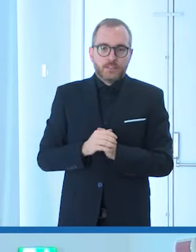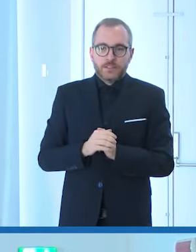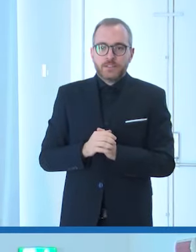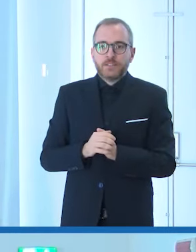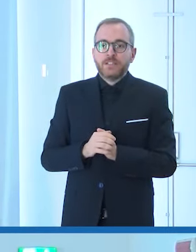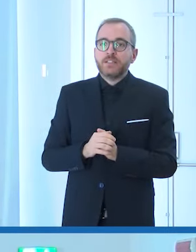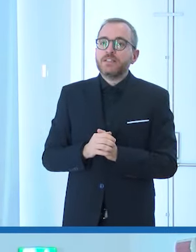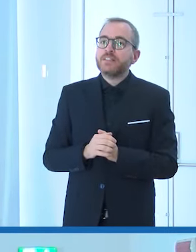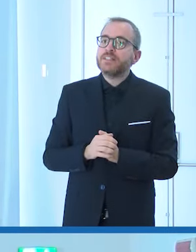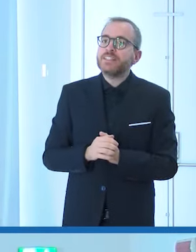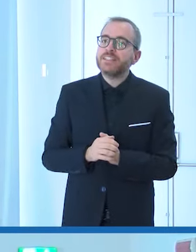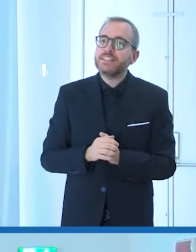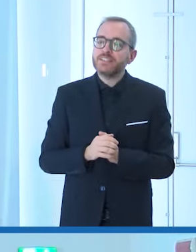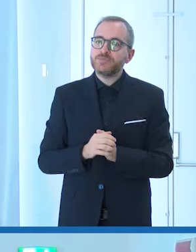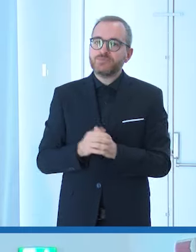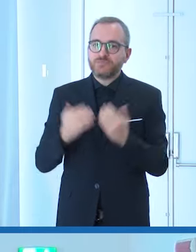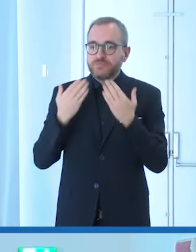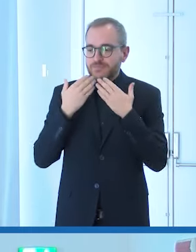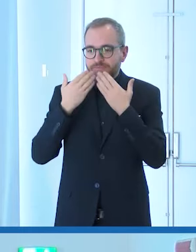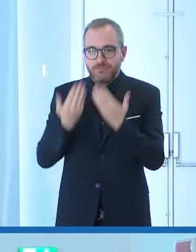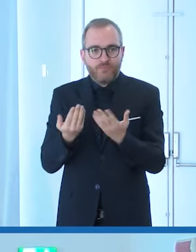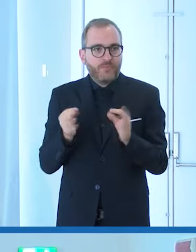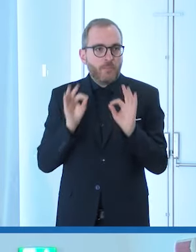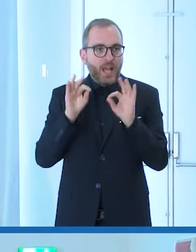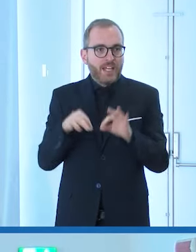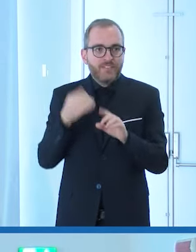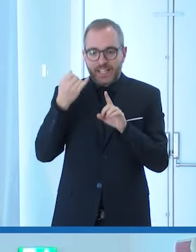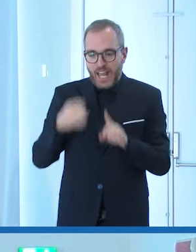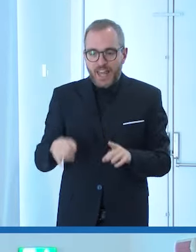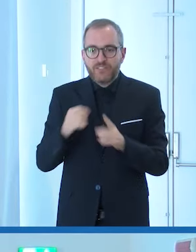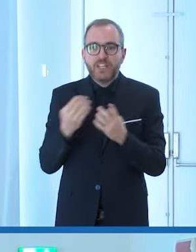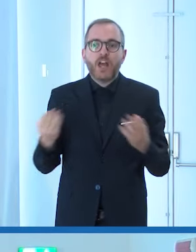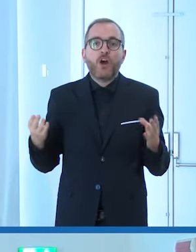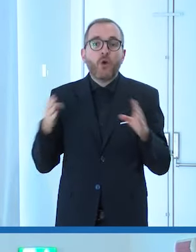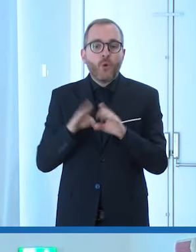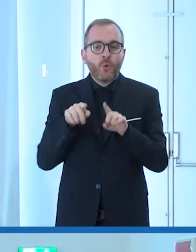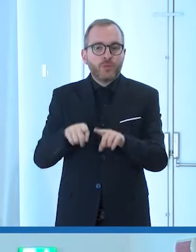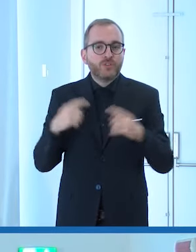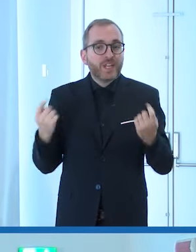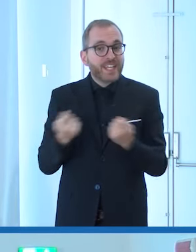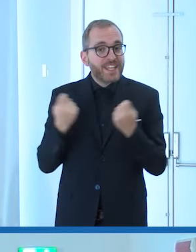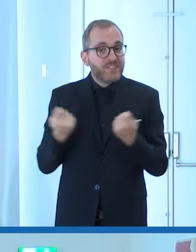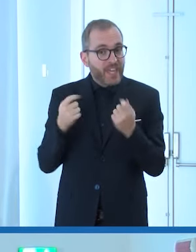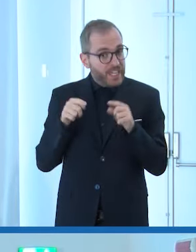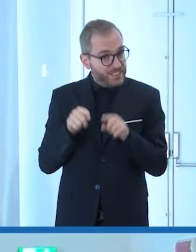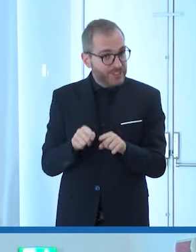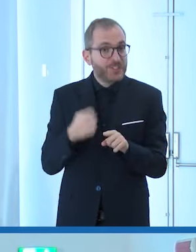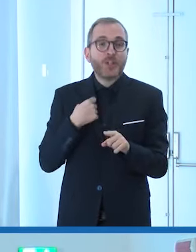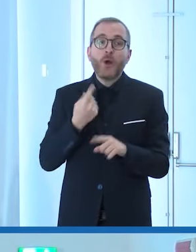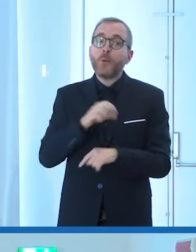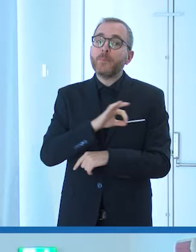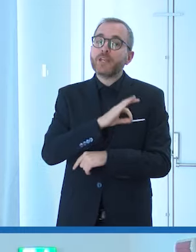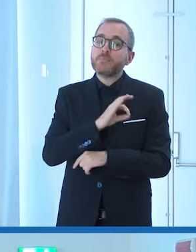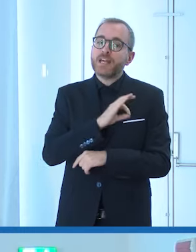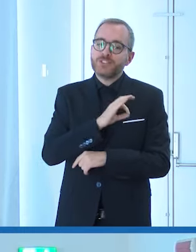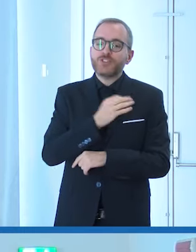Siamo arrivati al momento finale, forse è il momento clou di questo nostro evento, cioè la premiazione